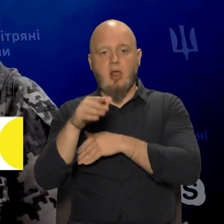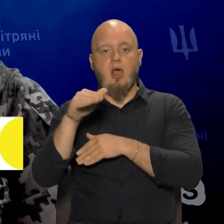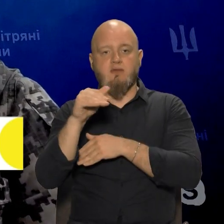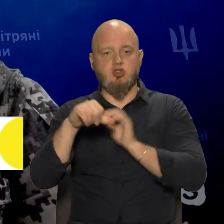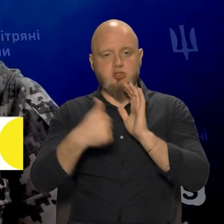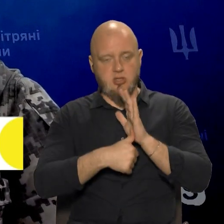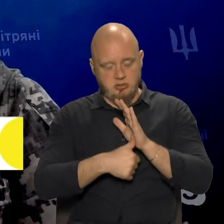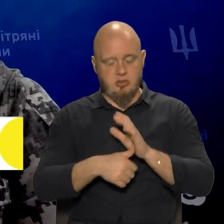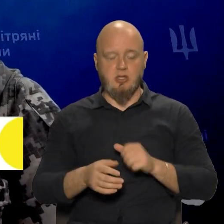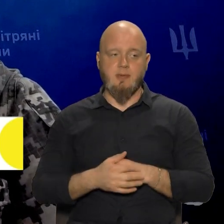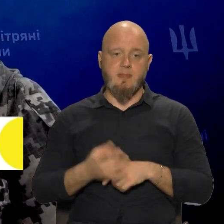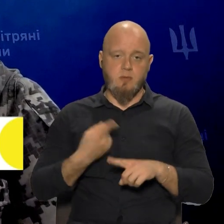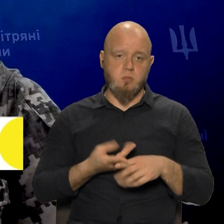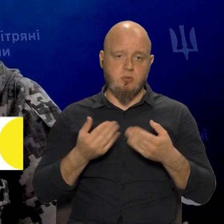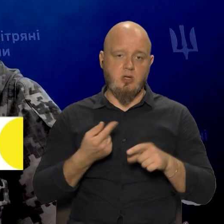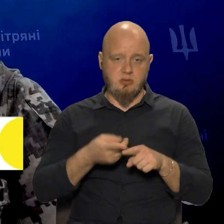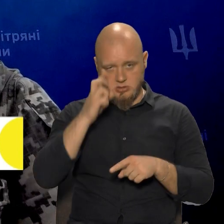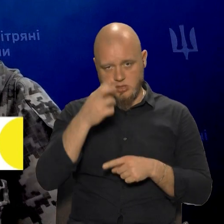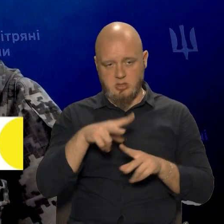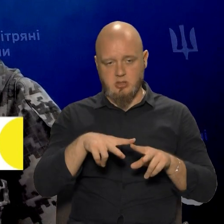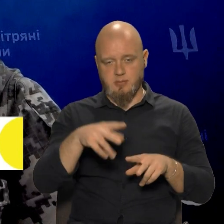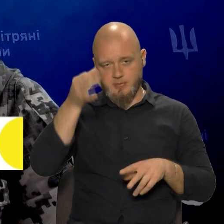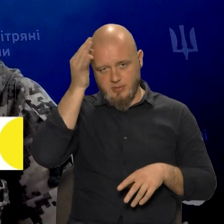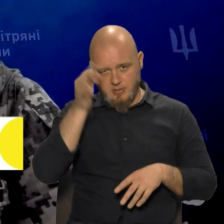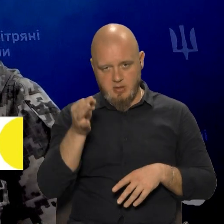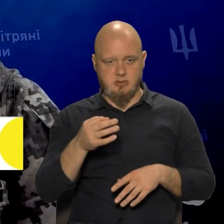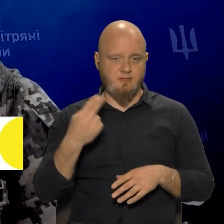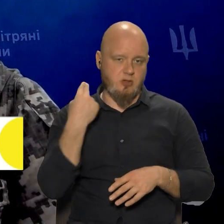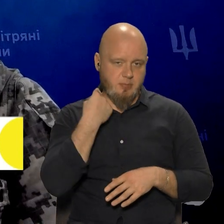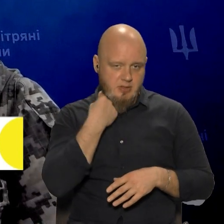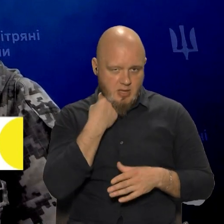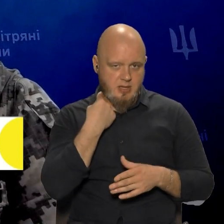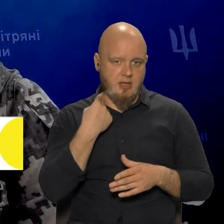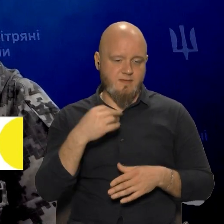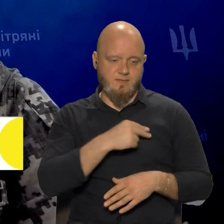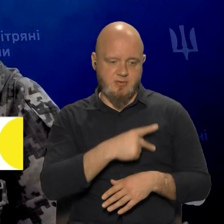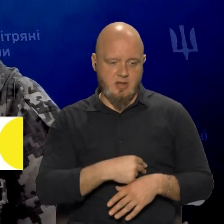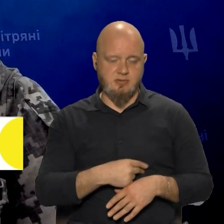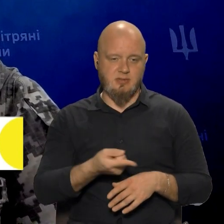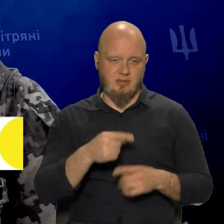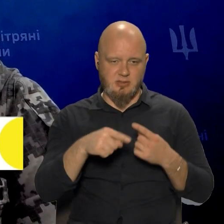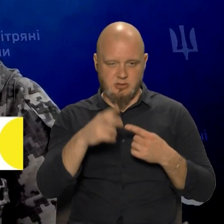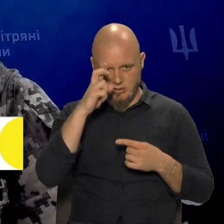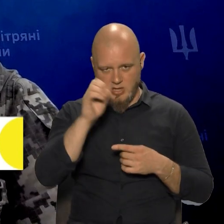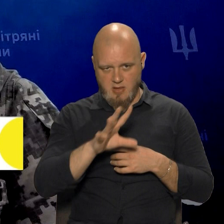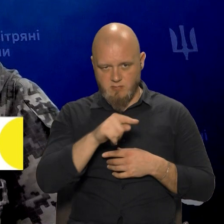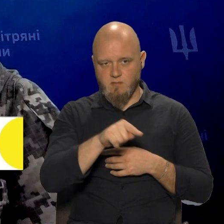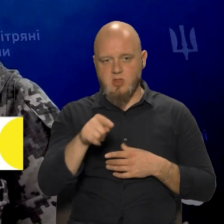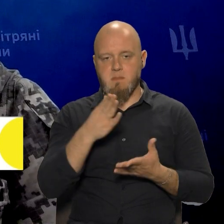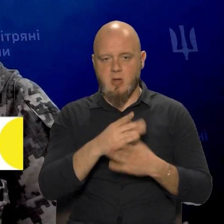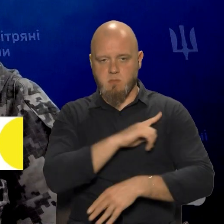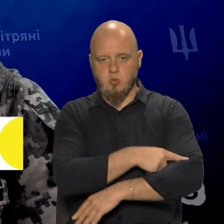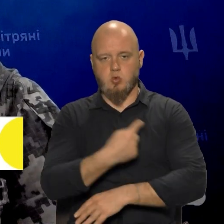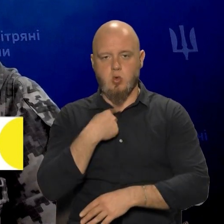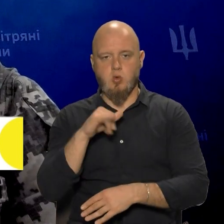так, ці країни, такі як Німеччина, Велика Британія, Франція та інші країни Європи, вони мають потужний